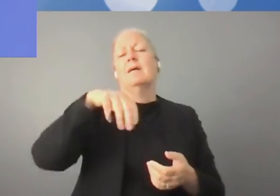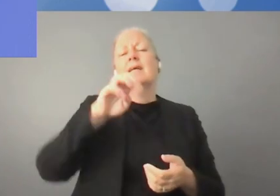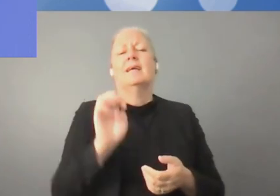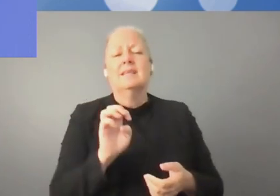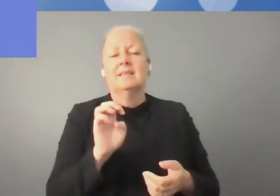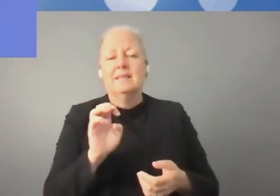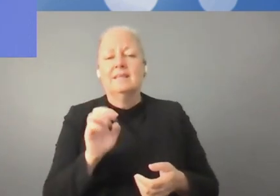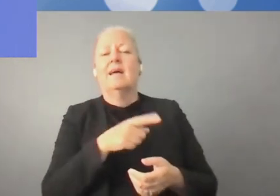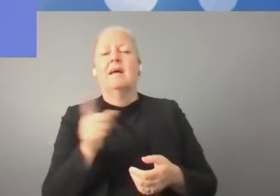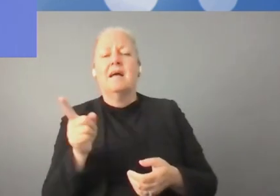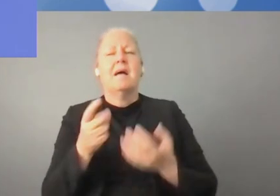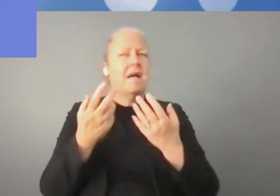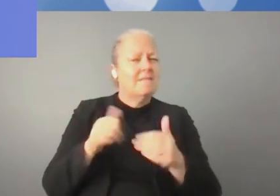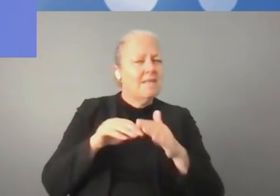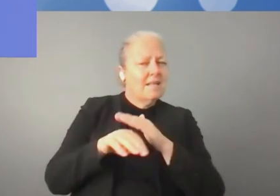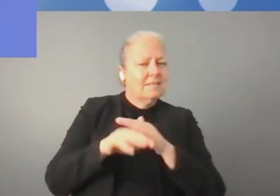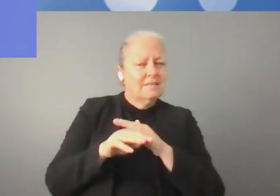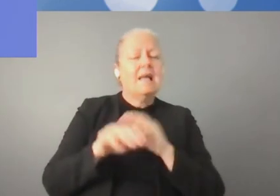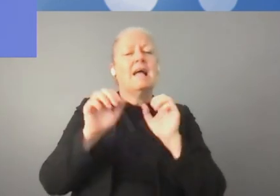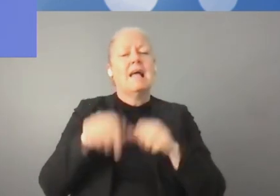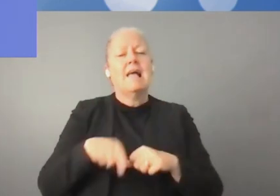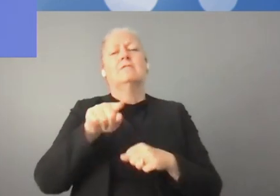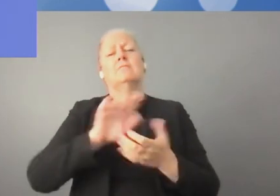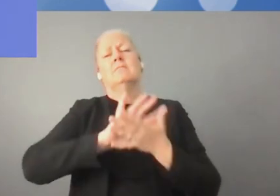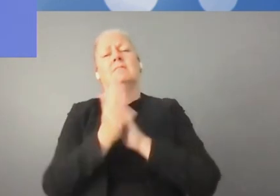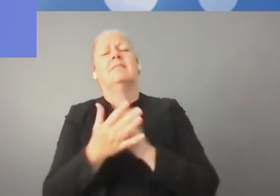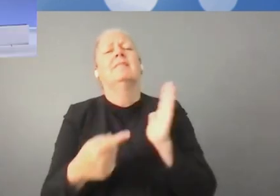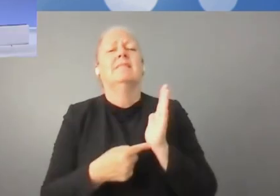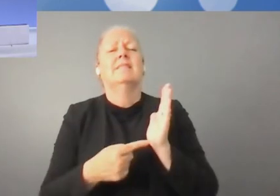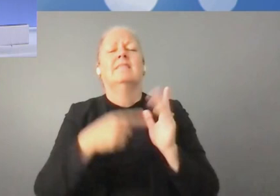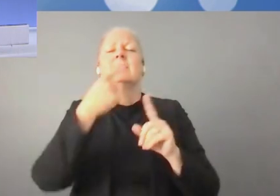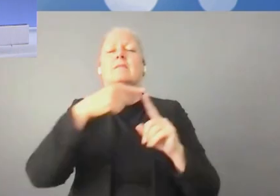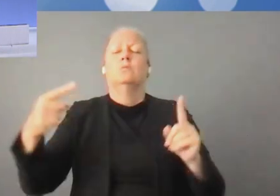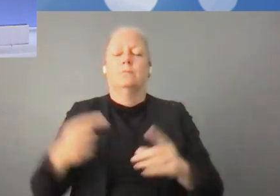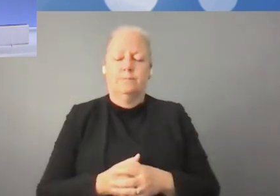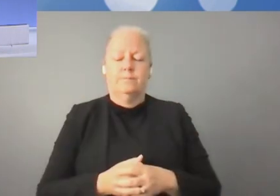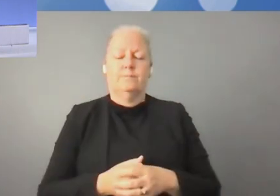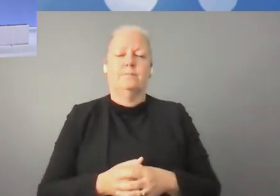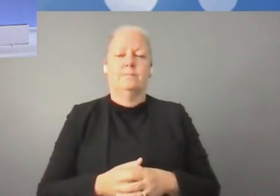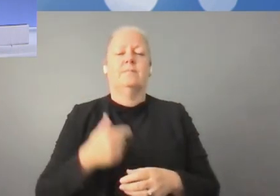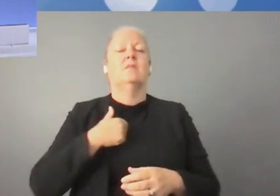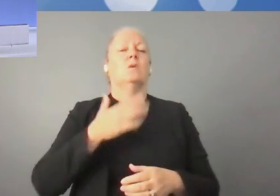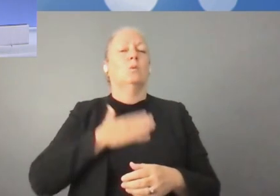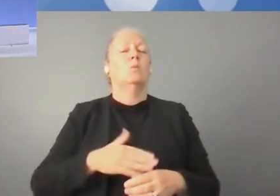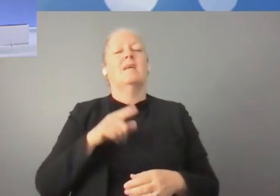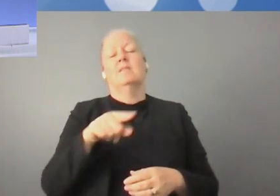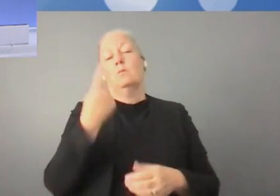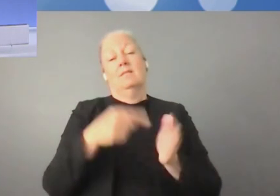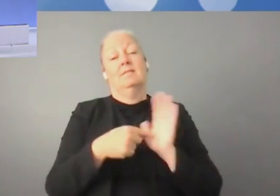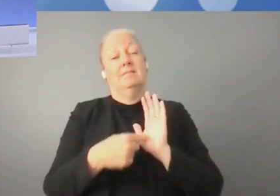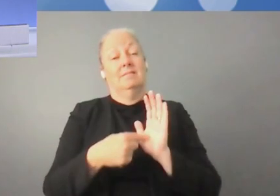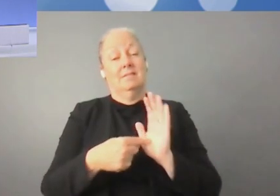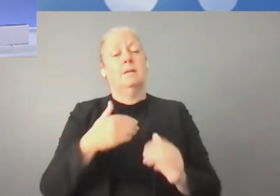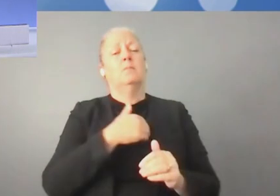Merci, ambassadeur. Je ne pas plus'agir parce que juste pour vous un exemple de la Pologne, merci beaucoup. Je